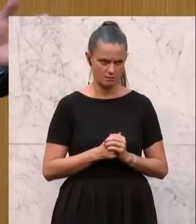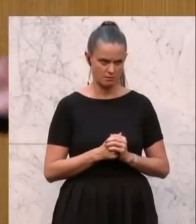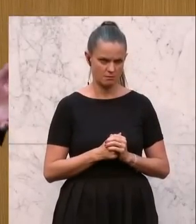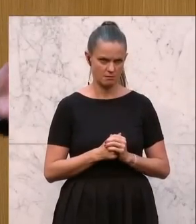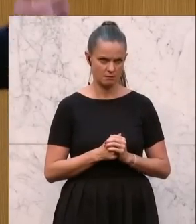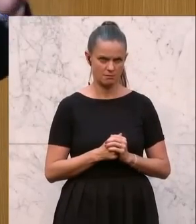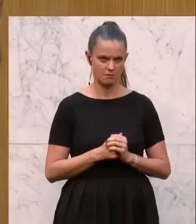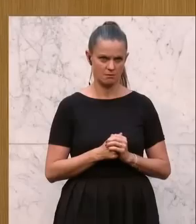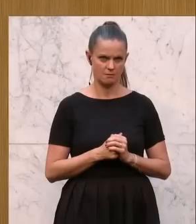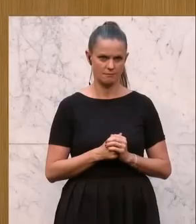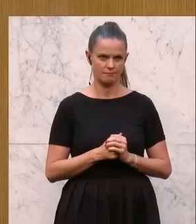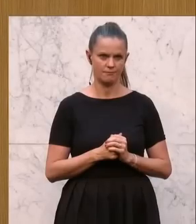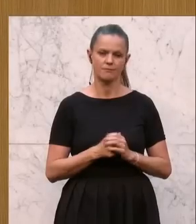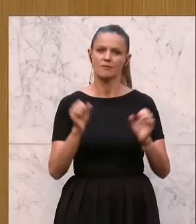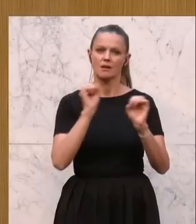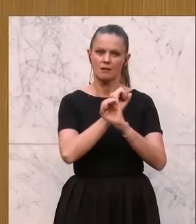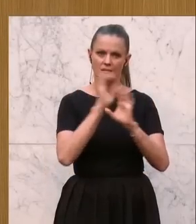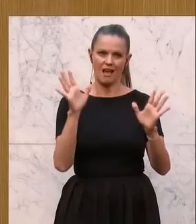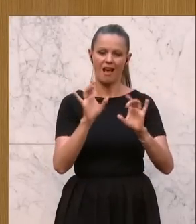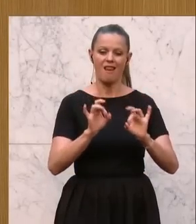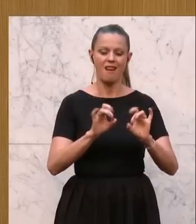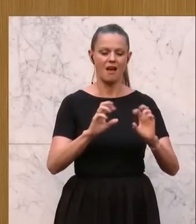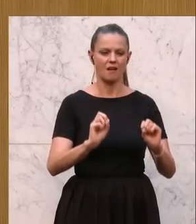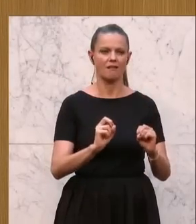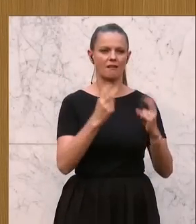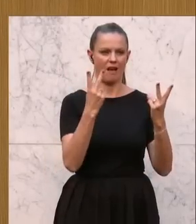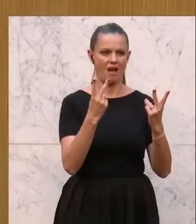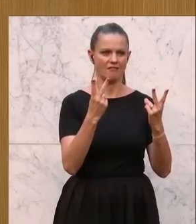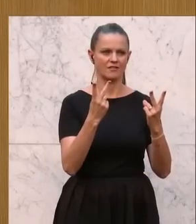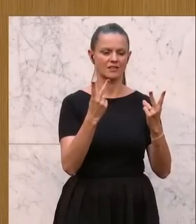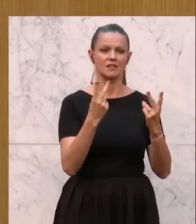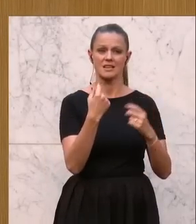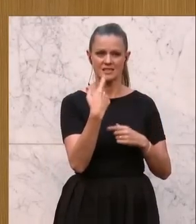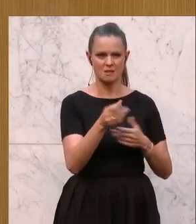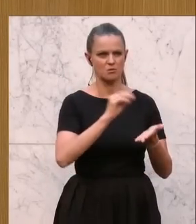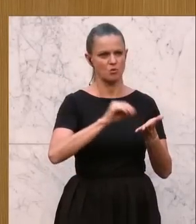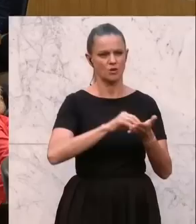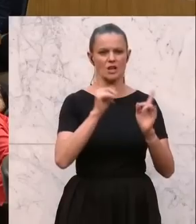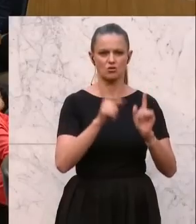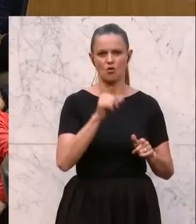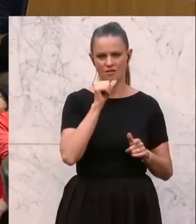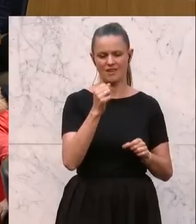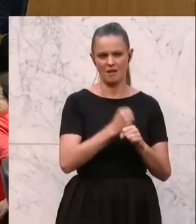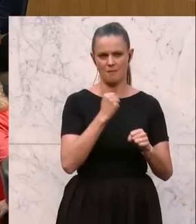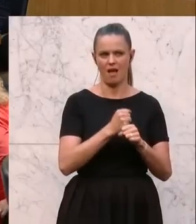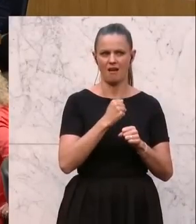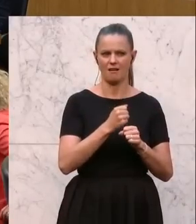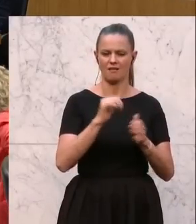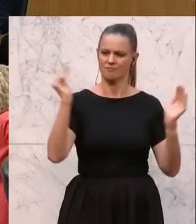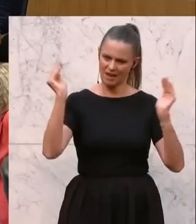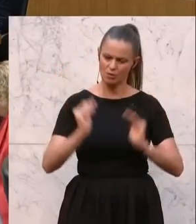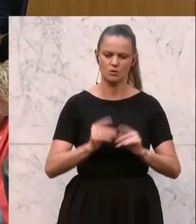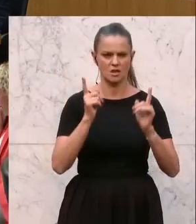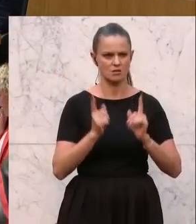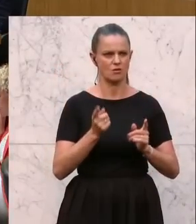die Befreiung der Lehrkräfte von der Bürokratie. Das kann man unterschreiben. Aber was wir, Herr Minister, was wir nicht